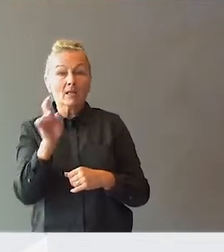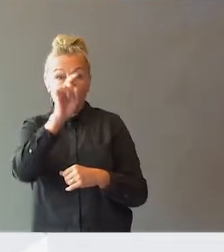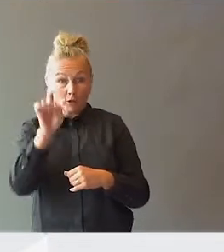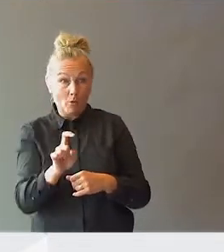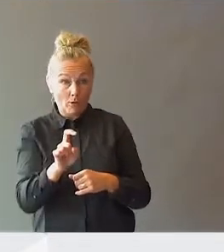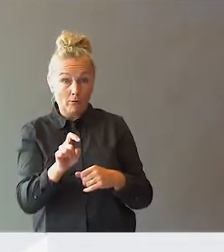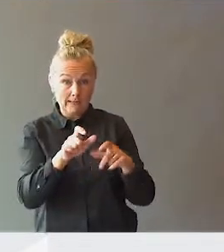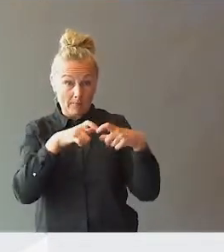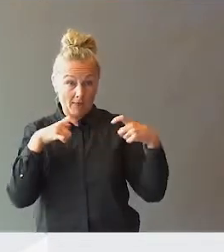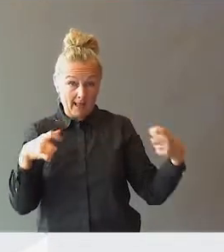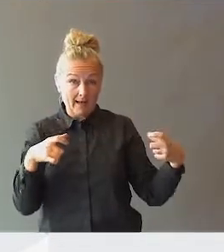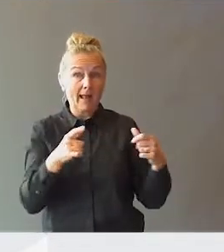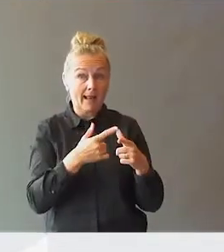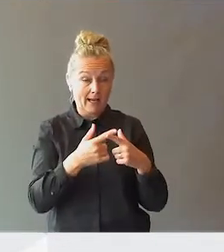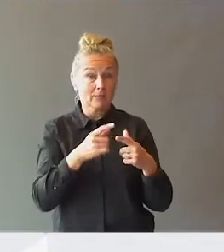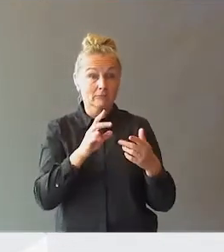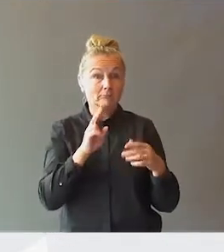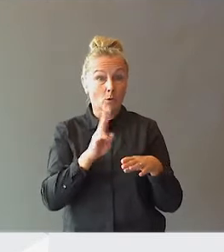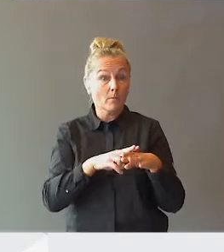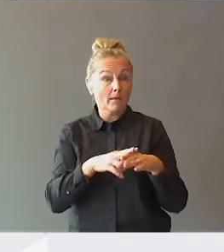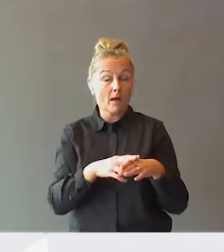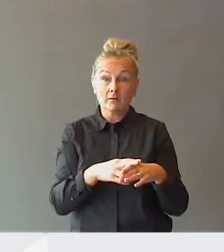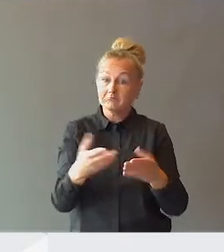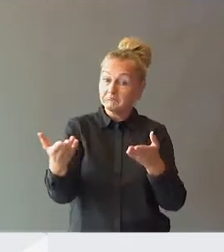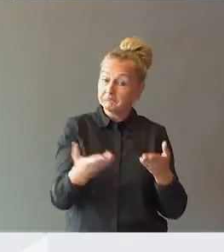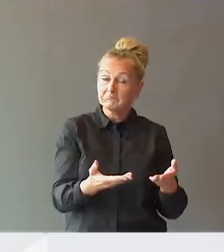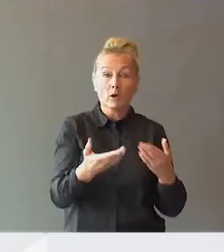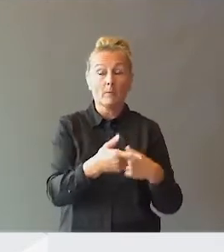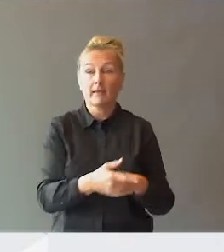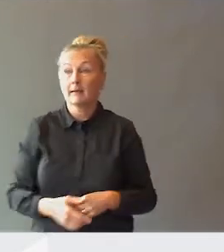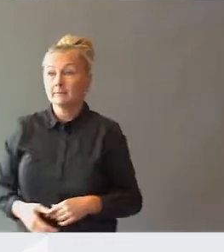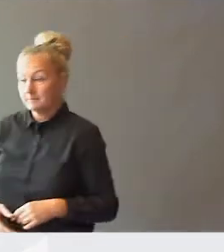spørsmål til panelet, eller en kommentar, så er dere hjertelig velkommen. Vær så god.